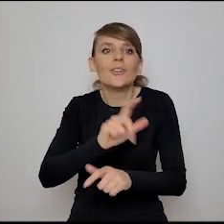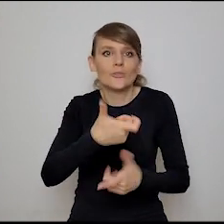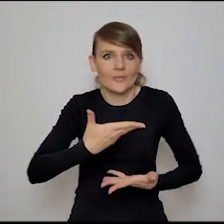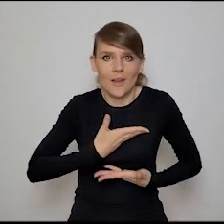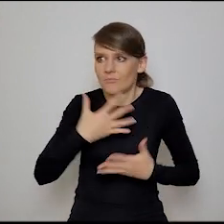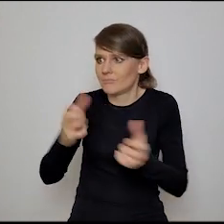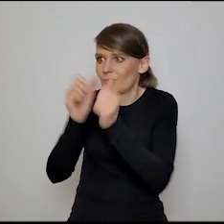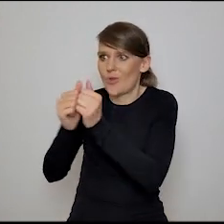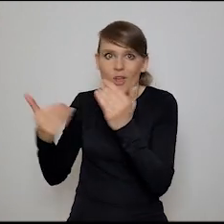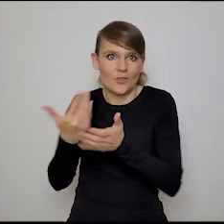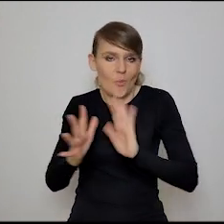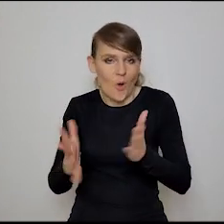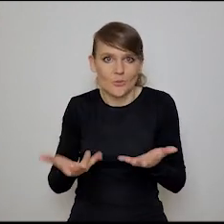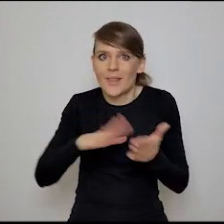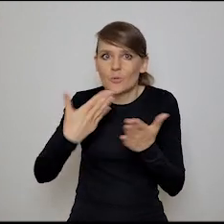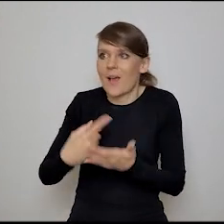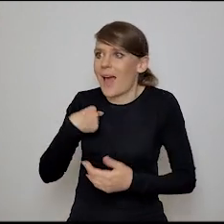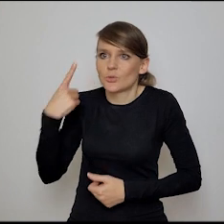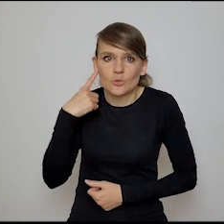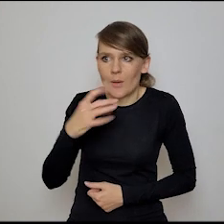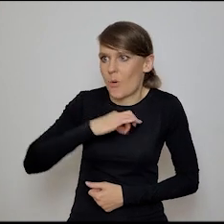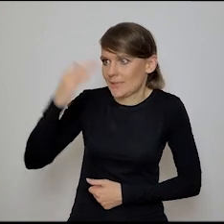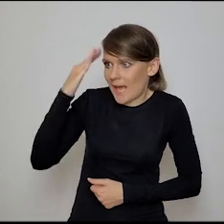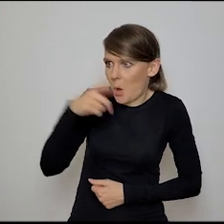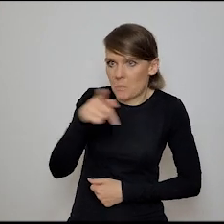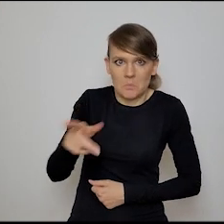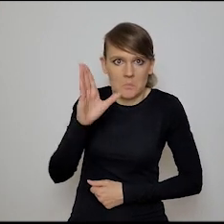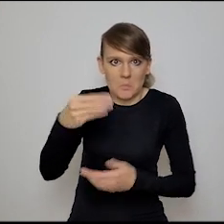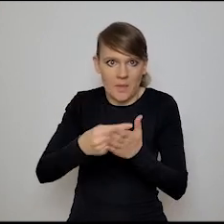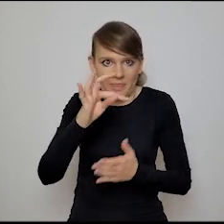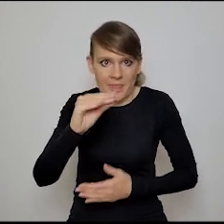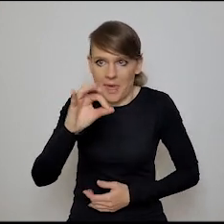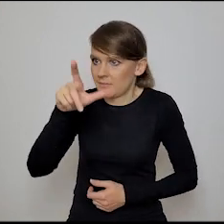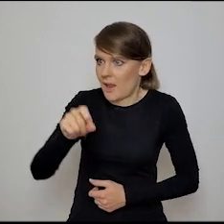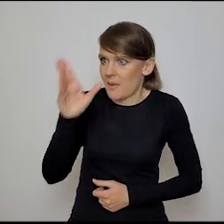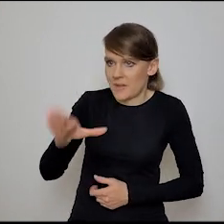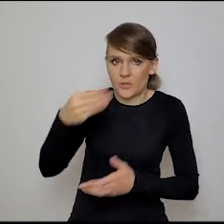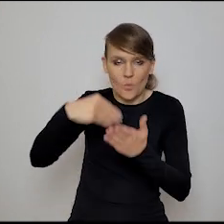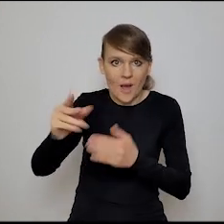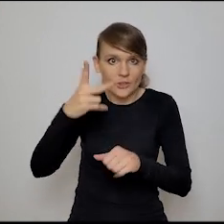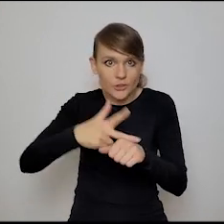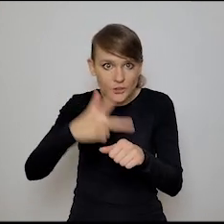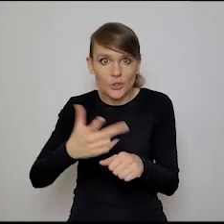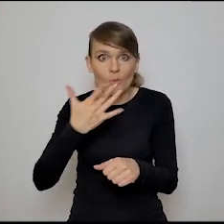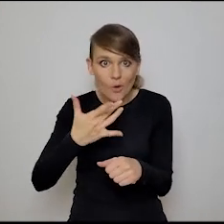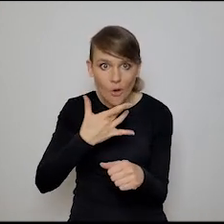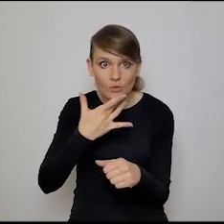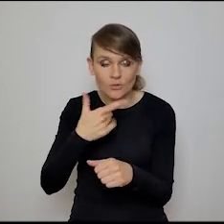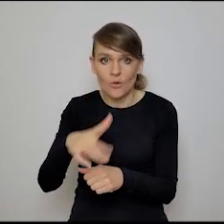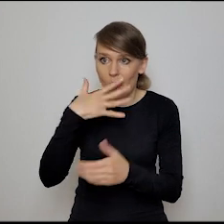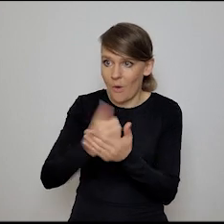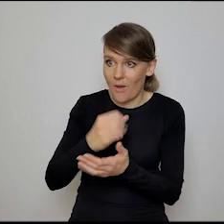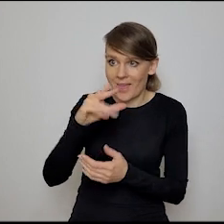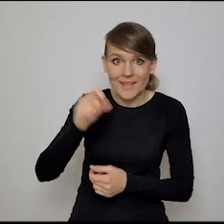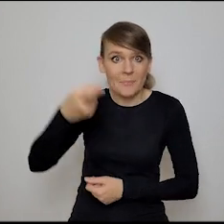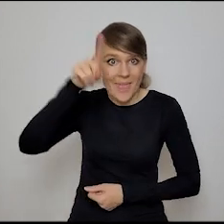nowych sposobów, no, jak ja słyszę, że znajomi kupują Teslę i będą płacić 30 groszy za korzystanie z